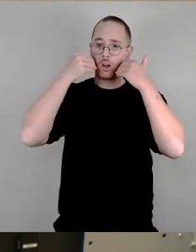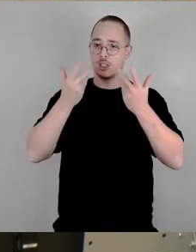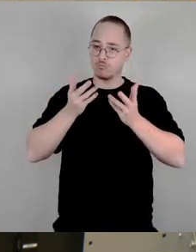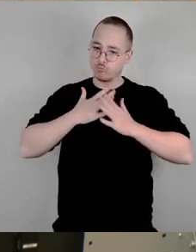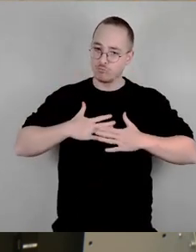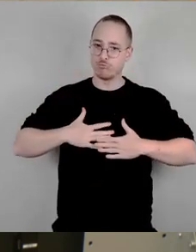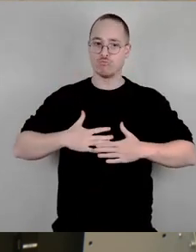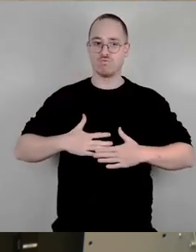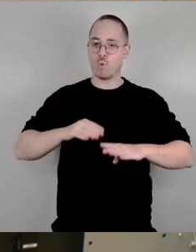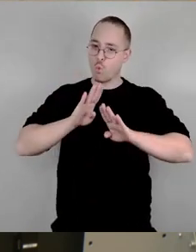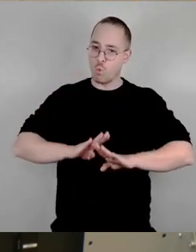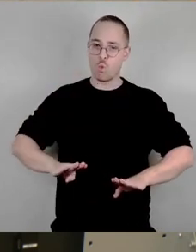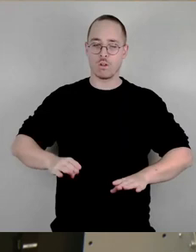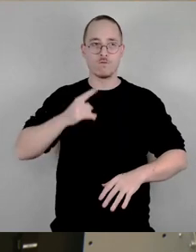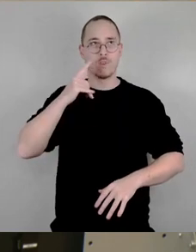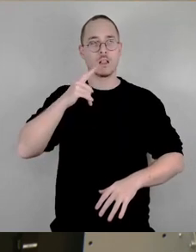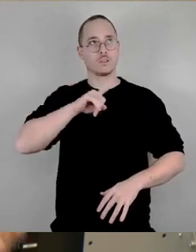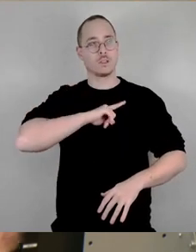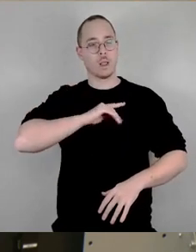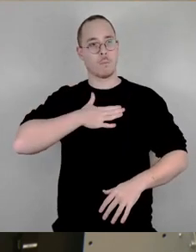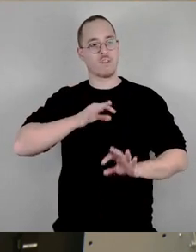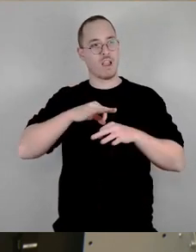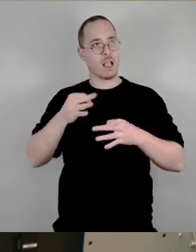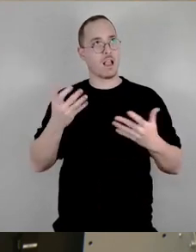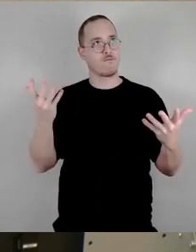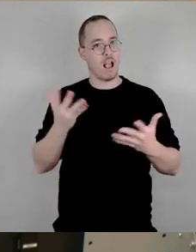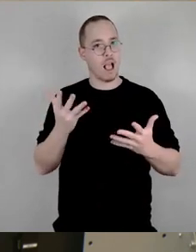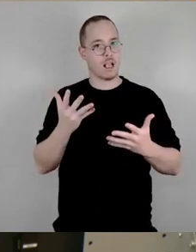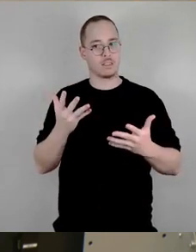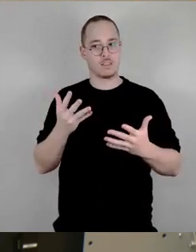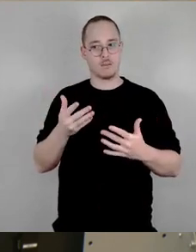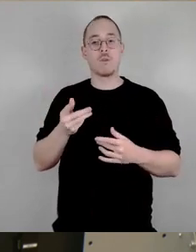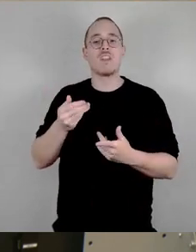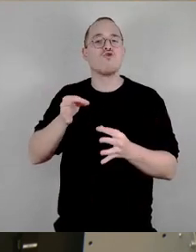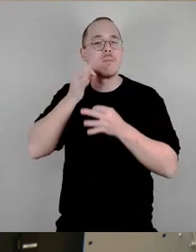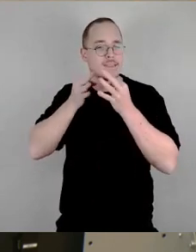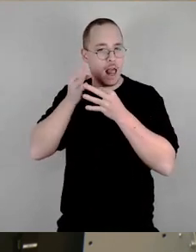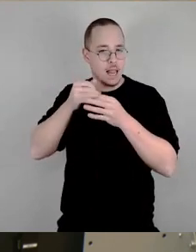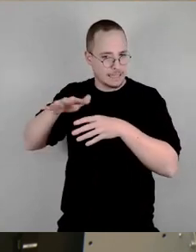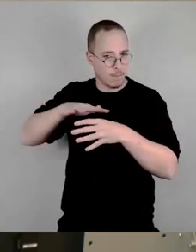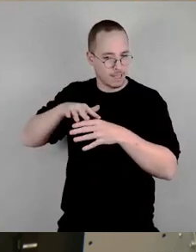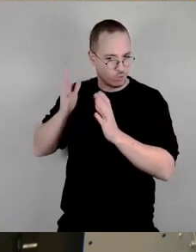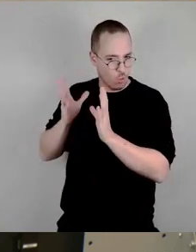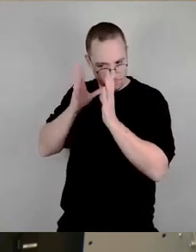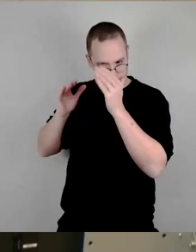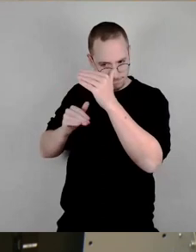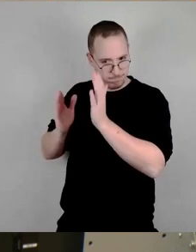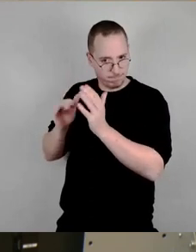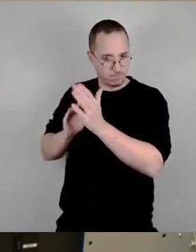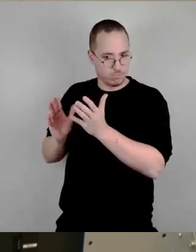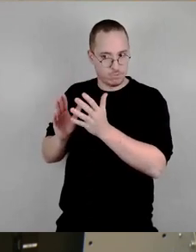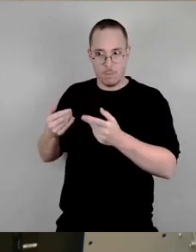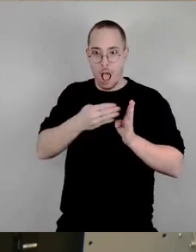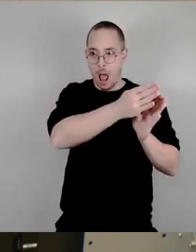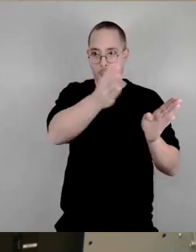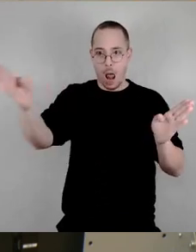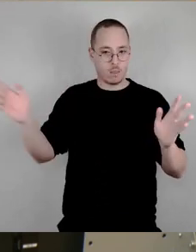was sie können auf dem Spezialgebiet Weil sie das nicht auf alles ausbreiten, so wie viele Kleingeister halt Ihre geringe Erkenntnis der Welt für das Ganze